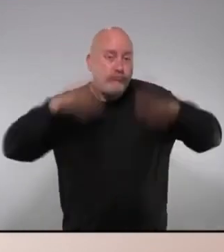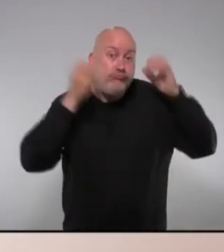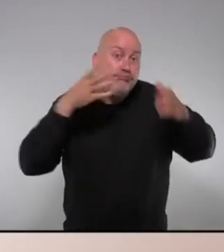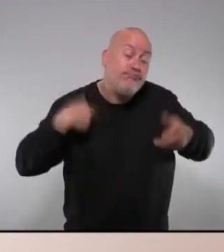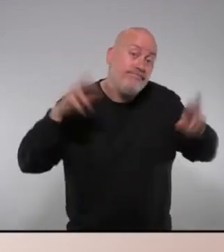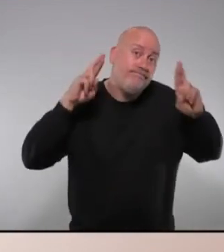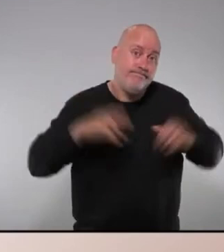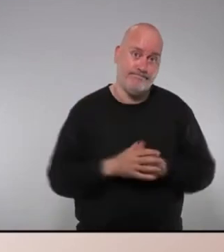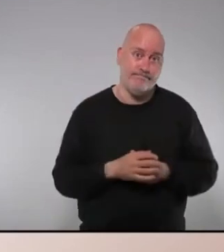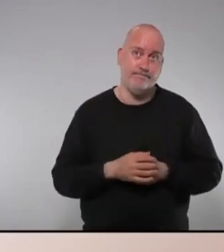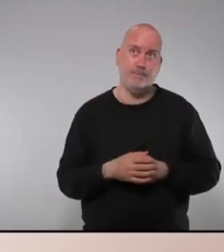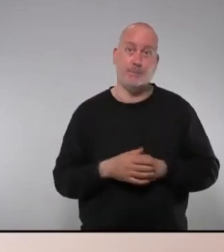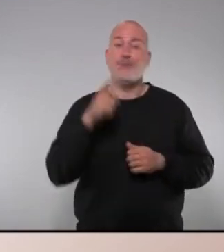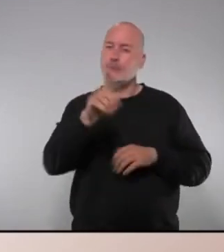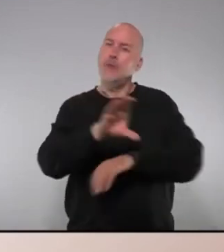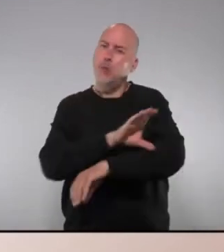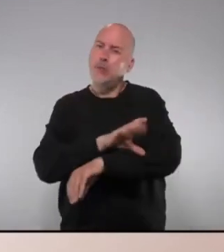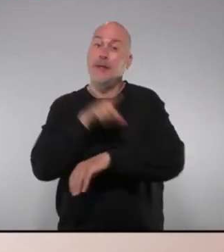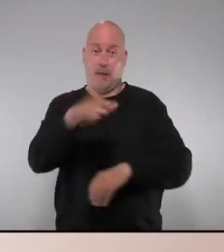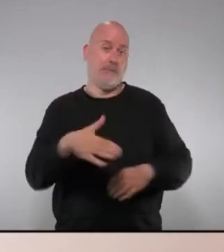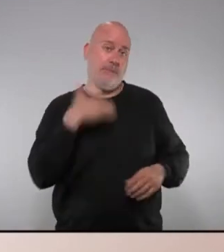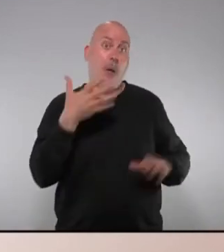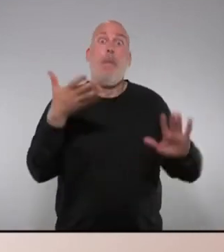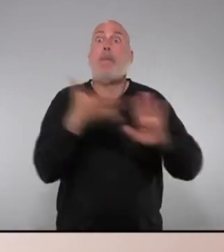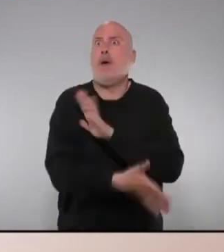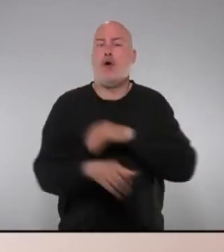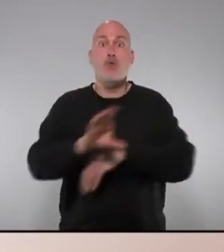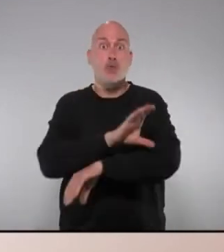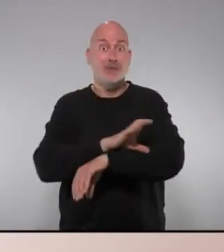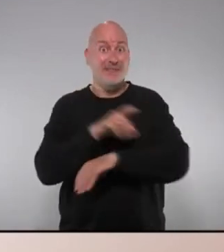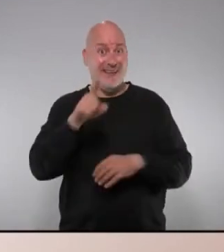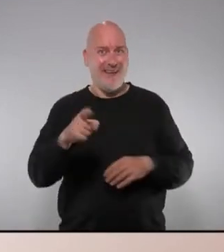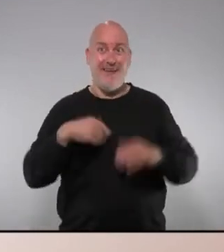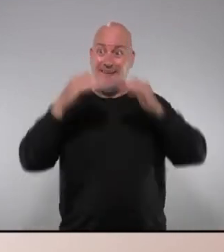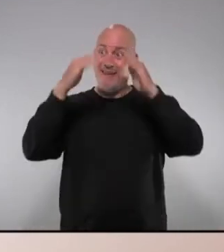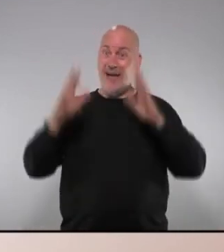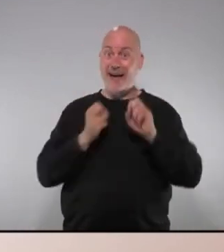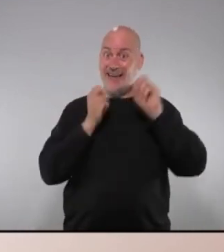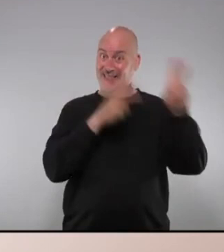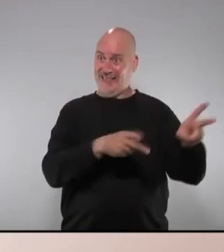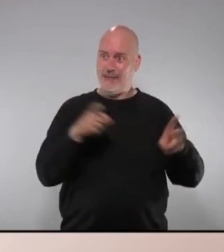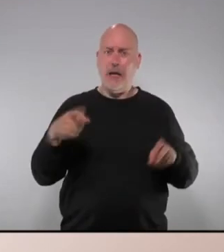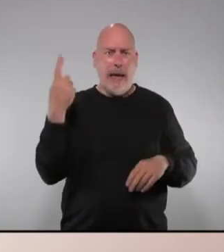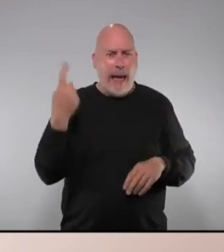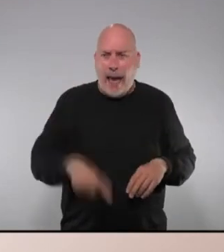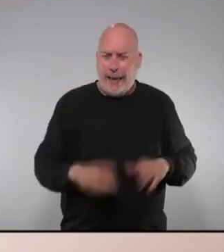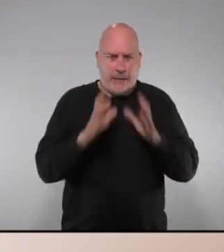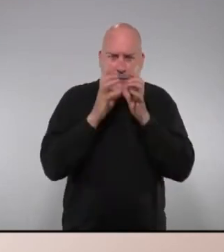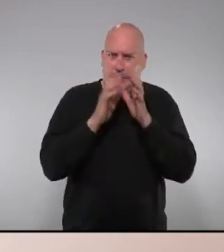senyora consellera vostè ha de saber només pel fet de ser la consellera del RAM que les residències de la gent gran ja eren un drama i una